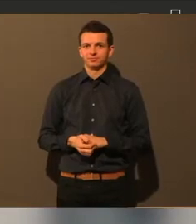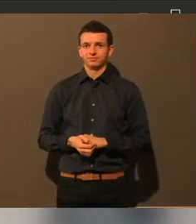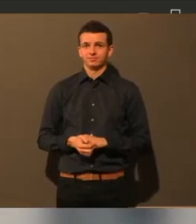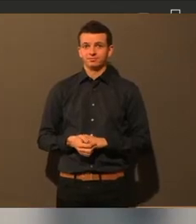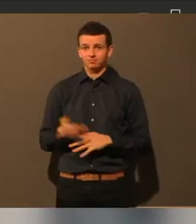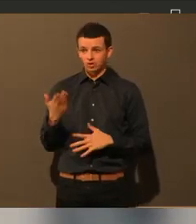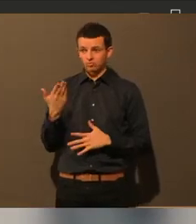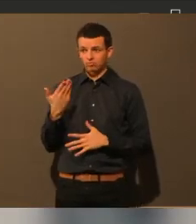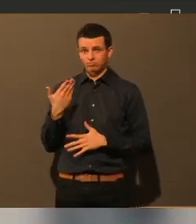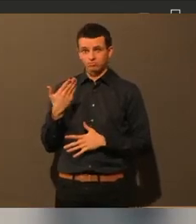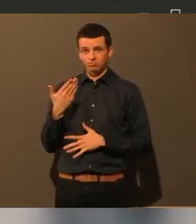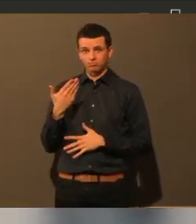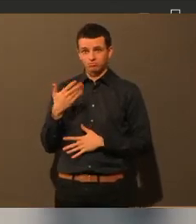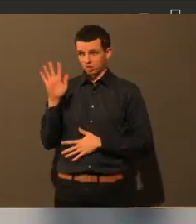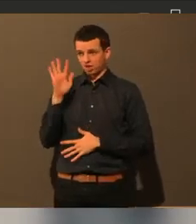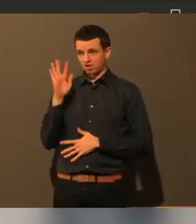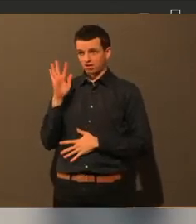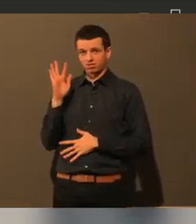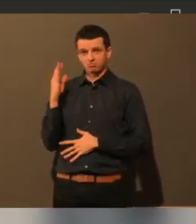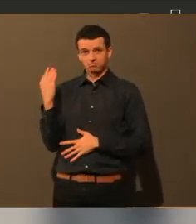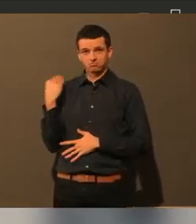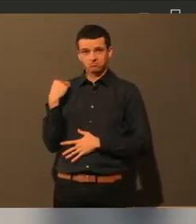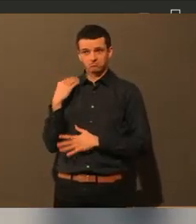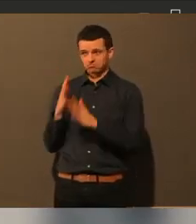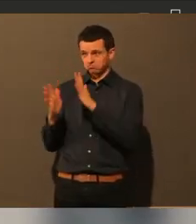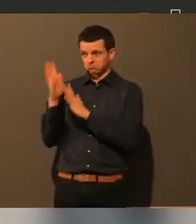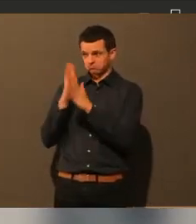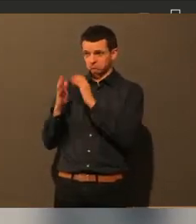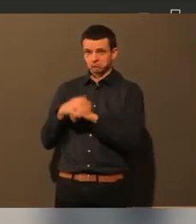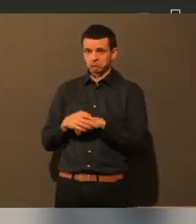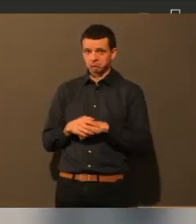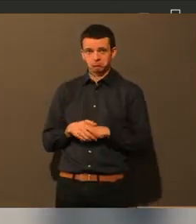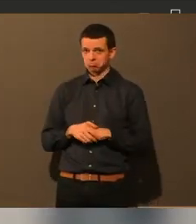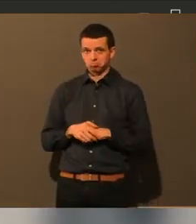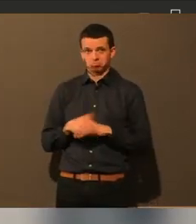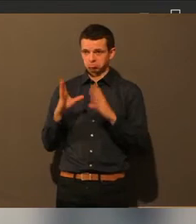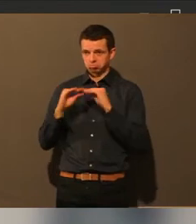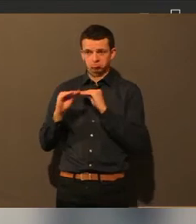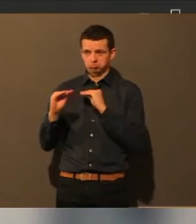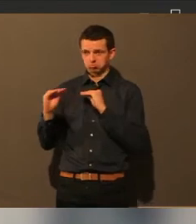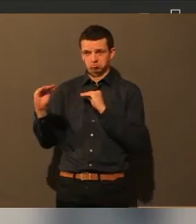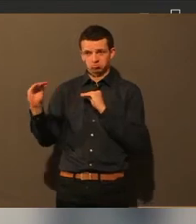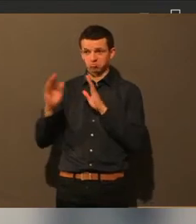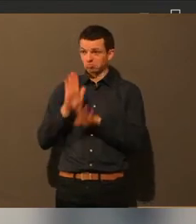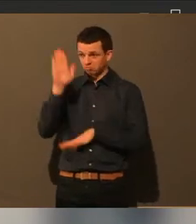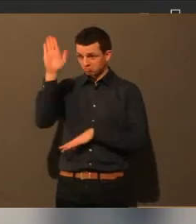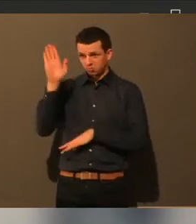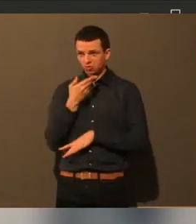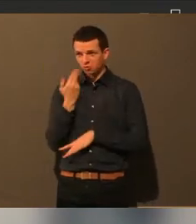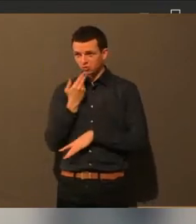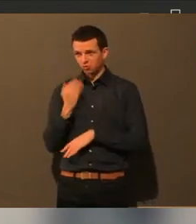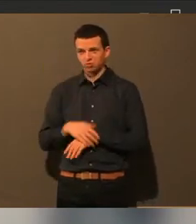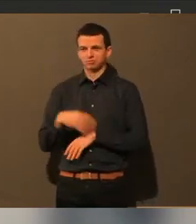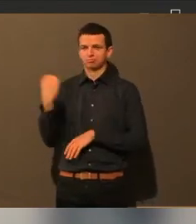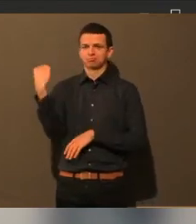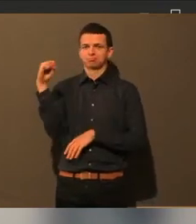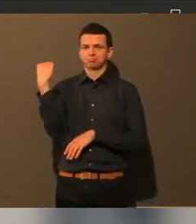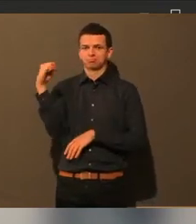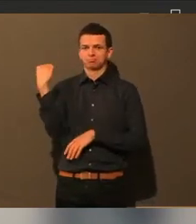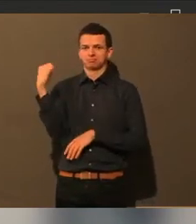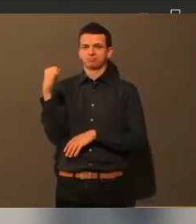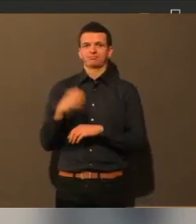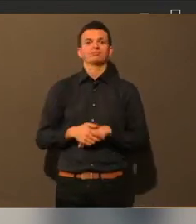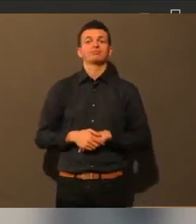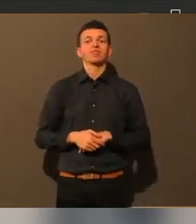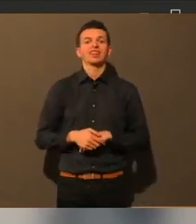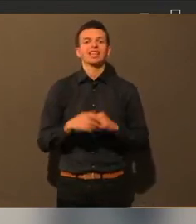Gibt es zu diesem Punkt sonst noch was? Nö, keine Hand hebt sich, Kopf wird geschüttelt. Mit welchem Thema wollen